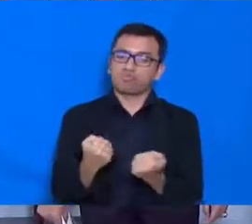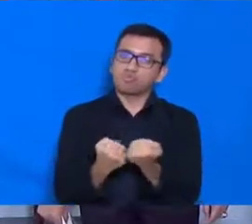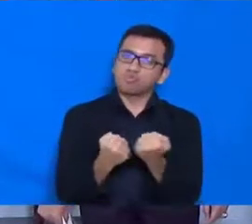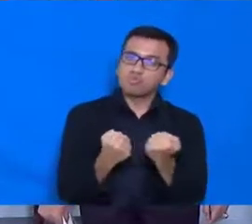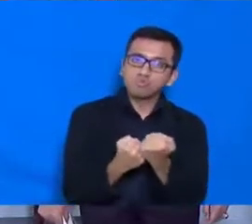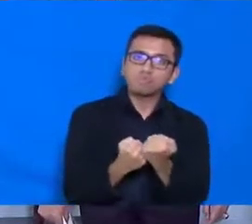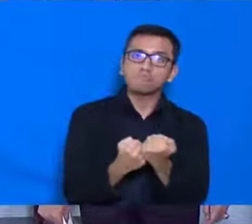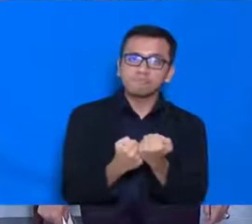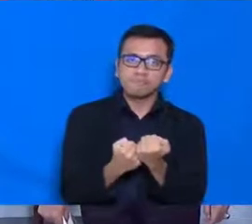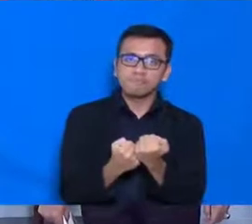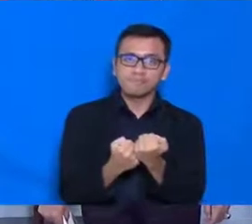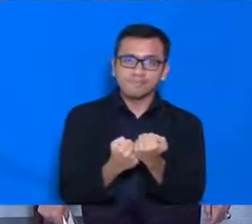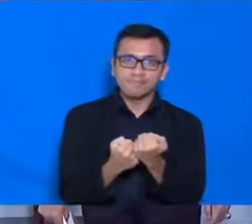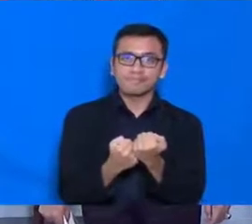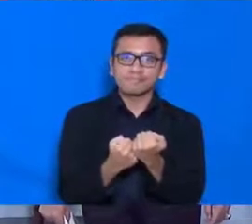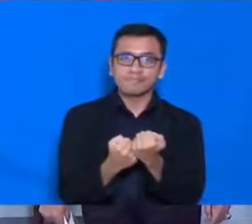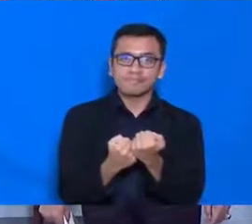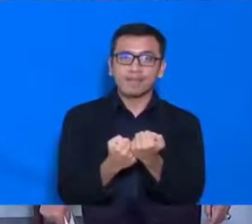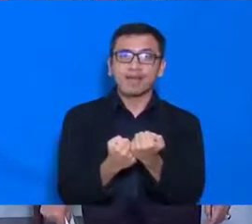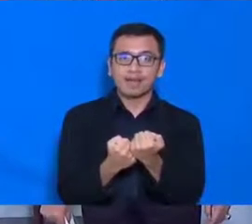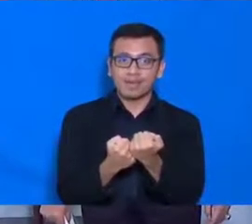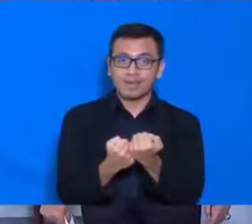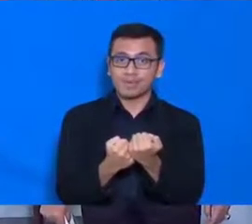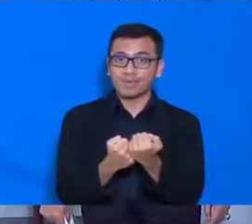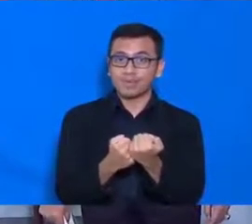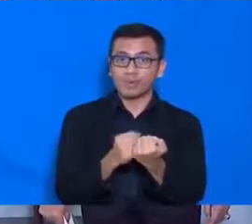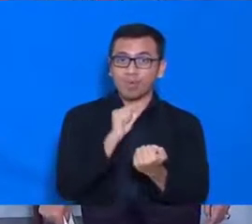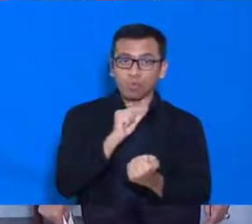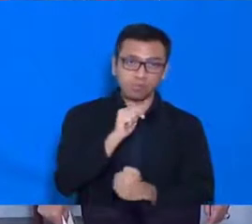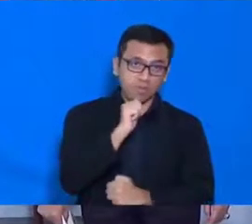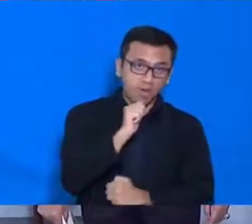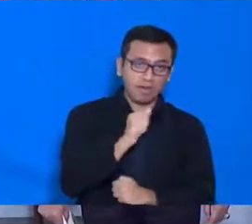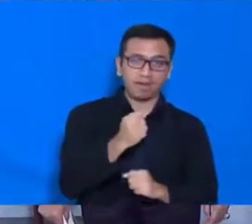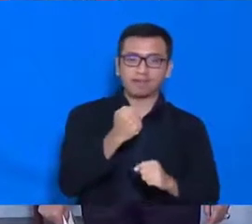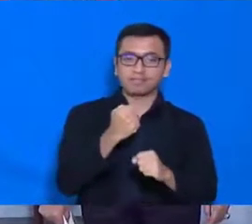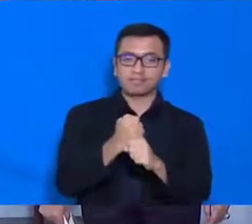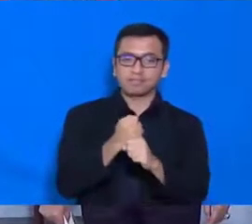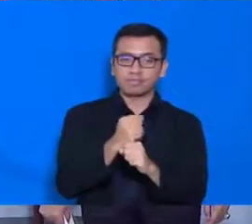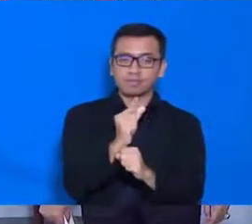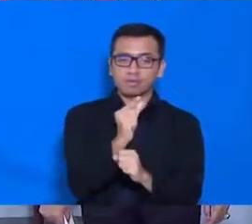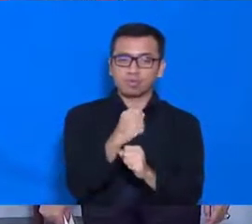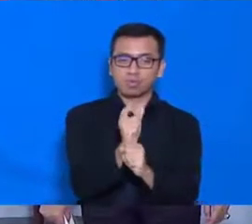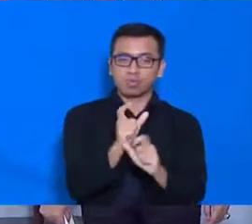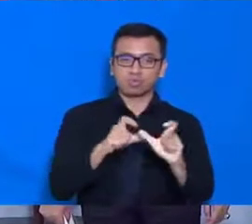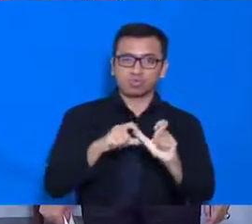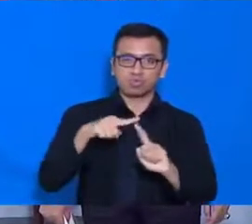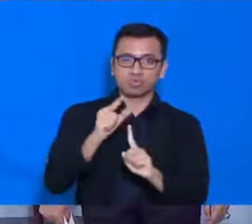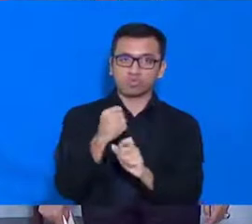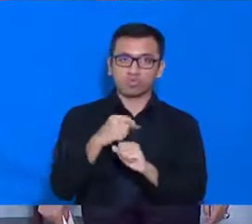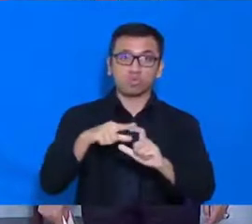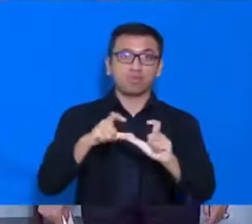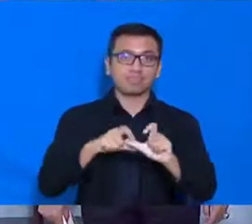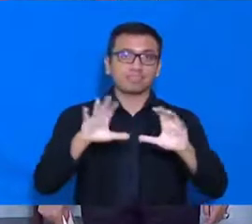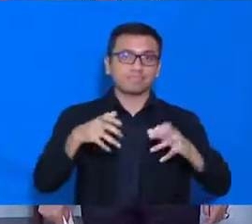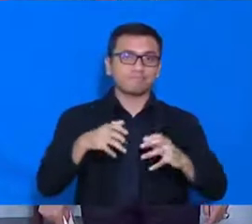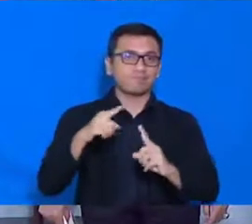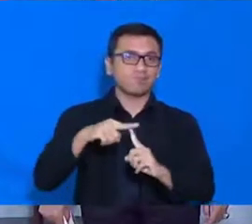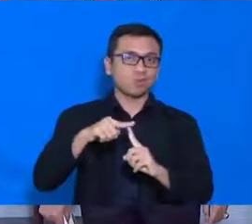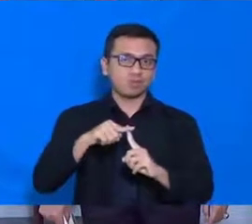dukungan moral, dan juga moral kepada gugus tugas, sehingga bisa bekerja lebih baik lagi.